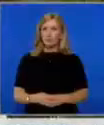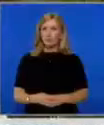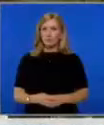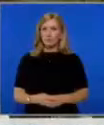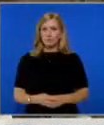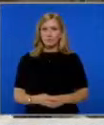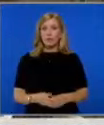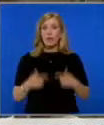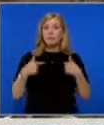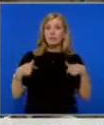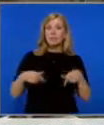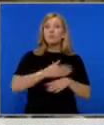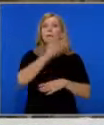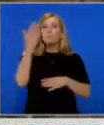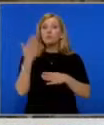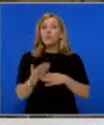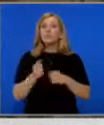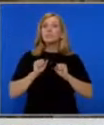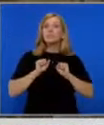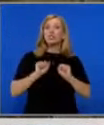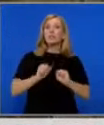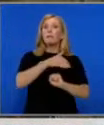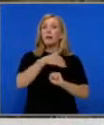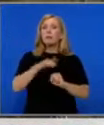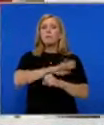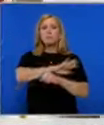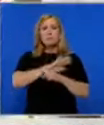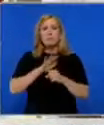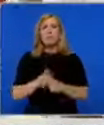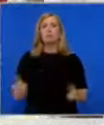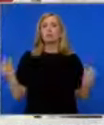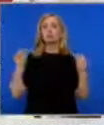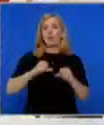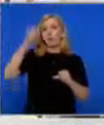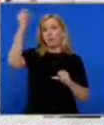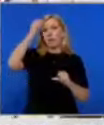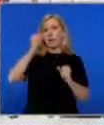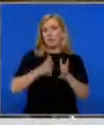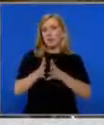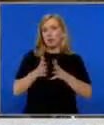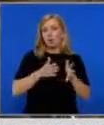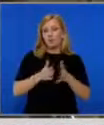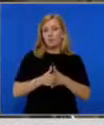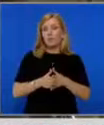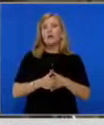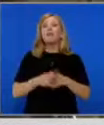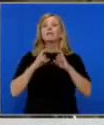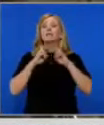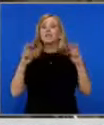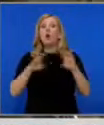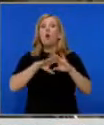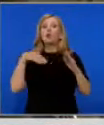Това е последната защитна преграда пред пълното унищожение на българския народ. Затова днес ето остатка